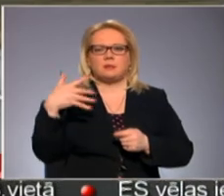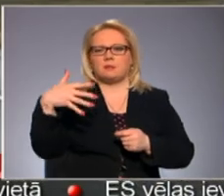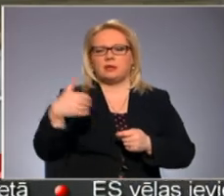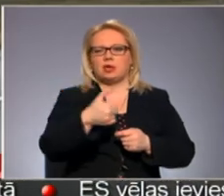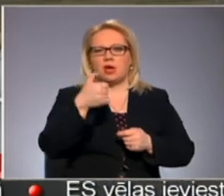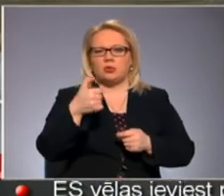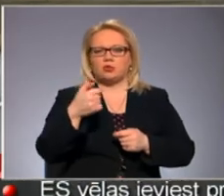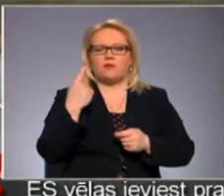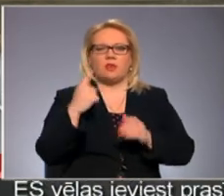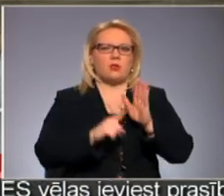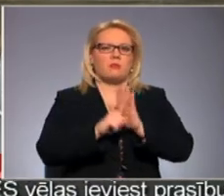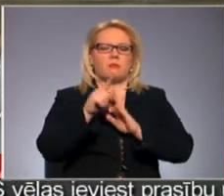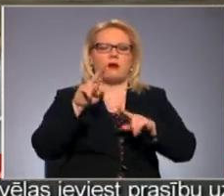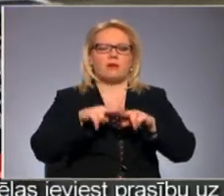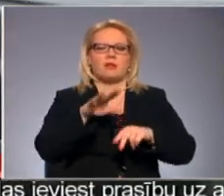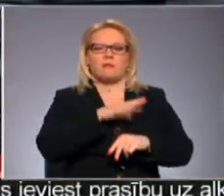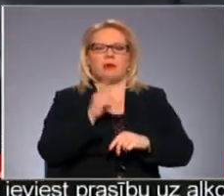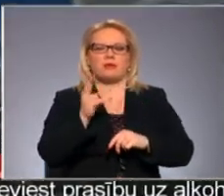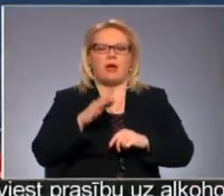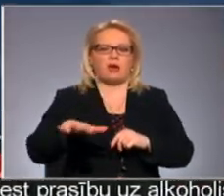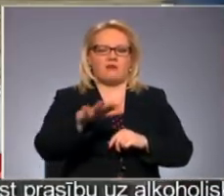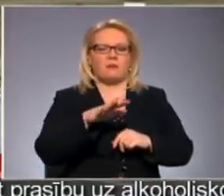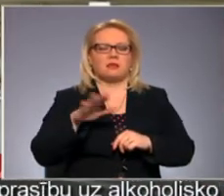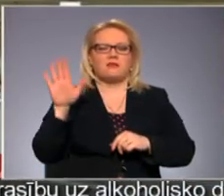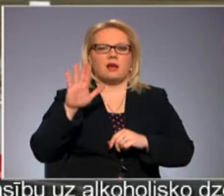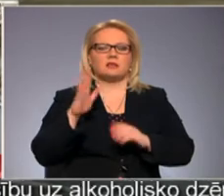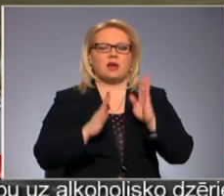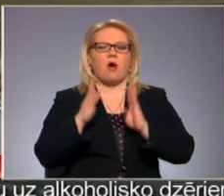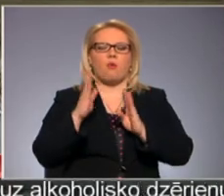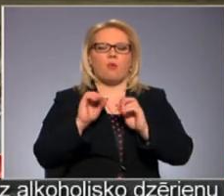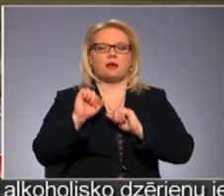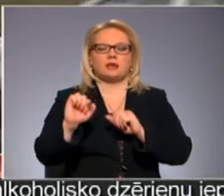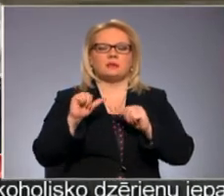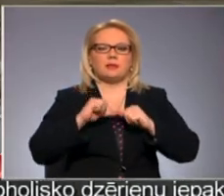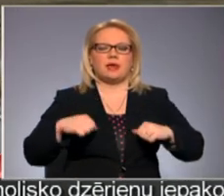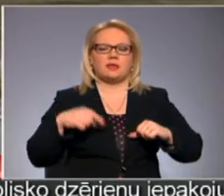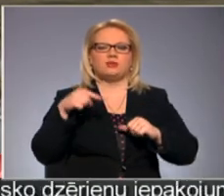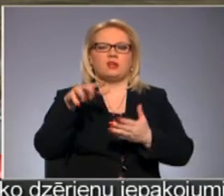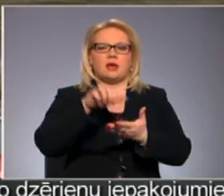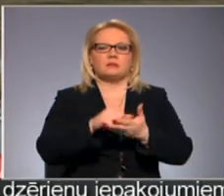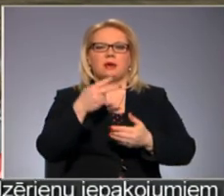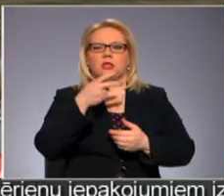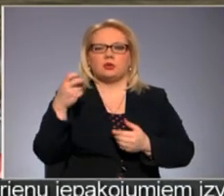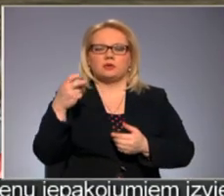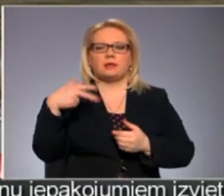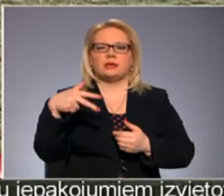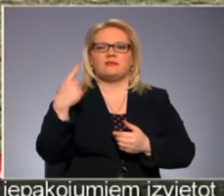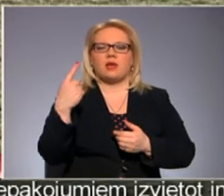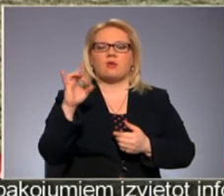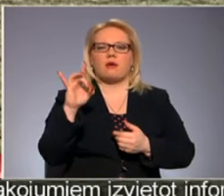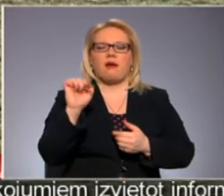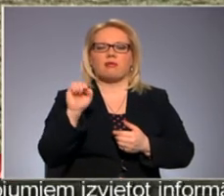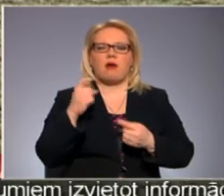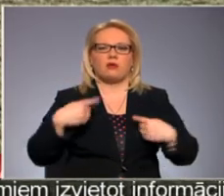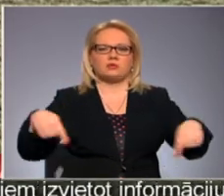gados un viena no pirmajām vietām bija Čekava. Pēc valsts augais atdzības dienas datiem Latvāņi šeit aizņem 231 hektāru